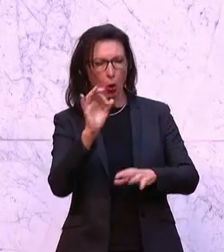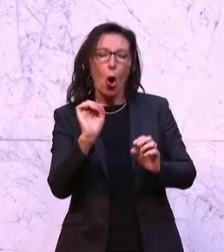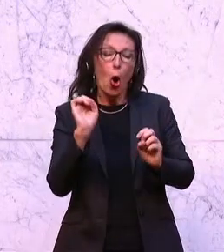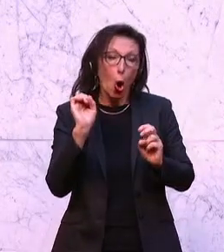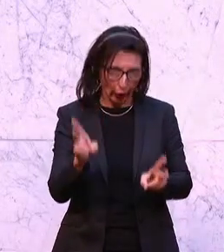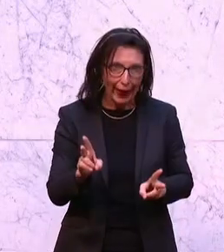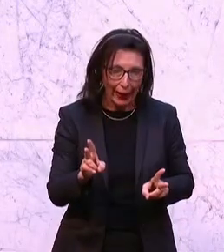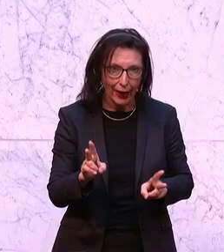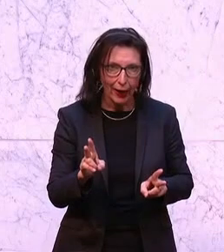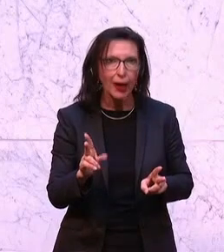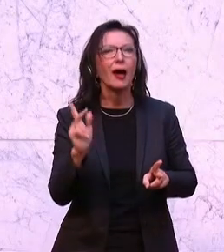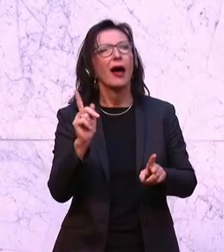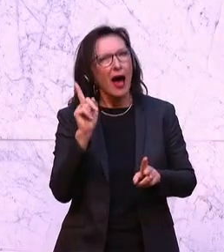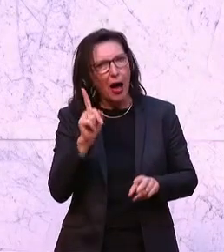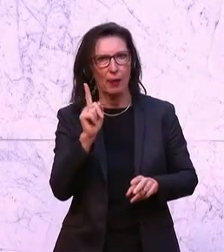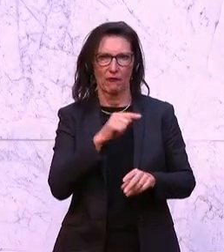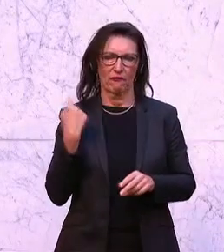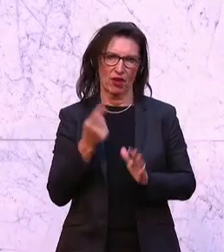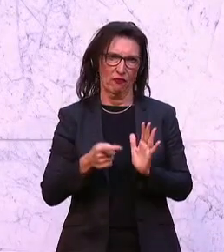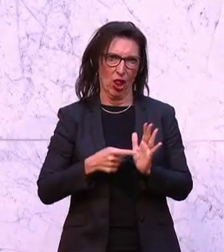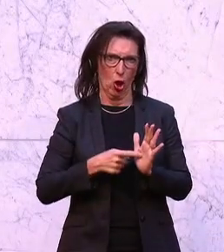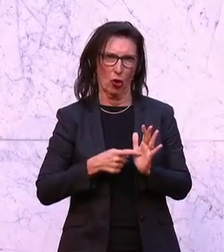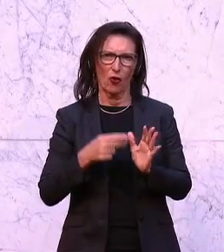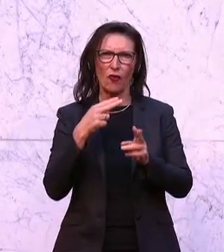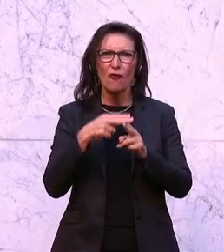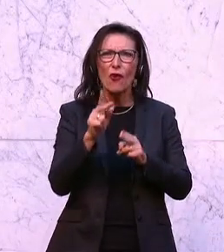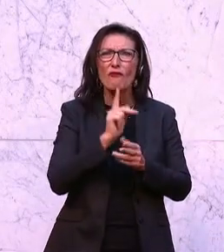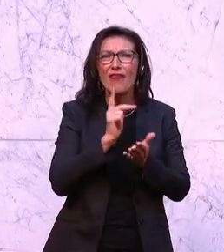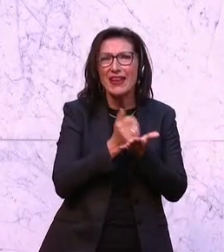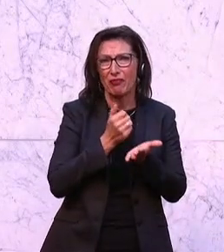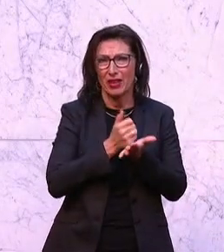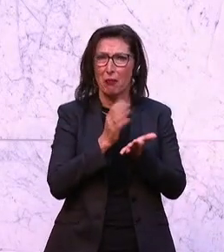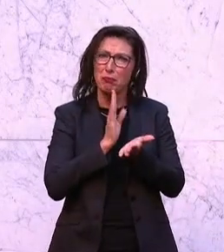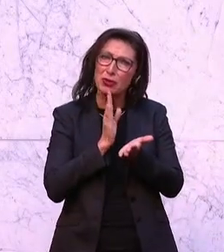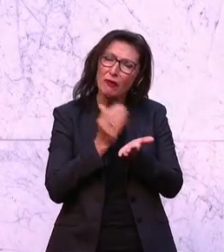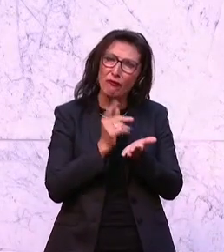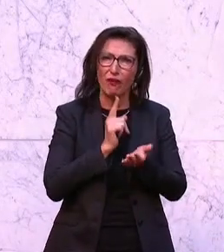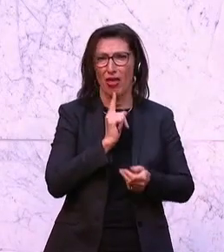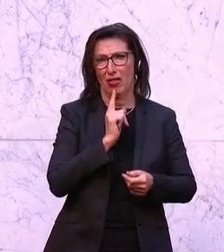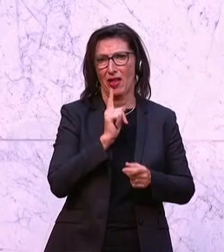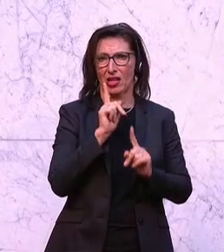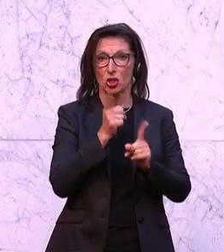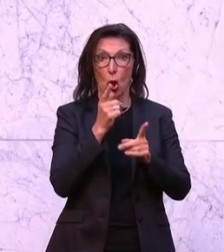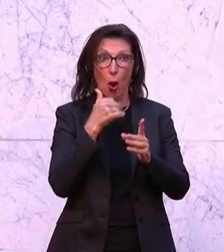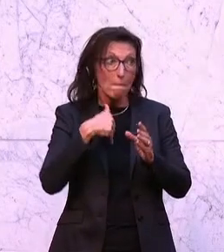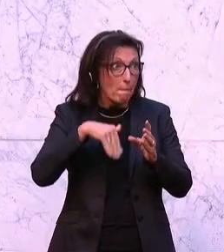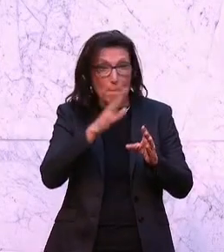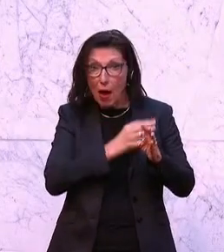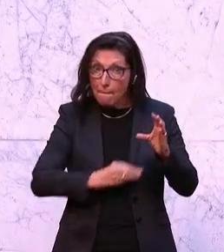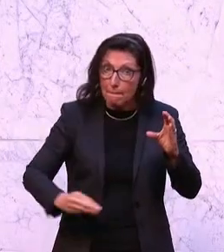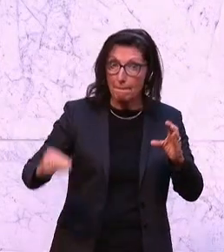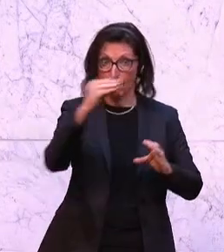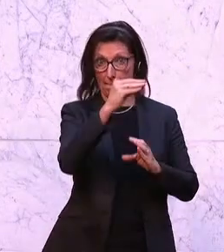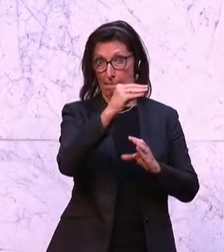Aber wir haben gefordert, einfach für die kleineren Pensionen eine deutliche Erhöhung zu machen. Eben für diese